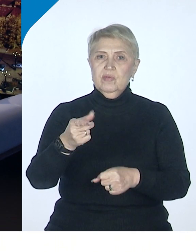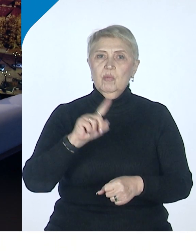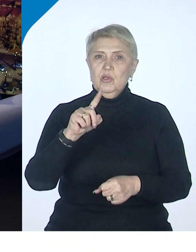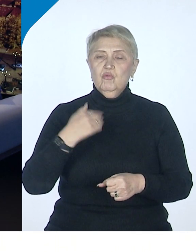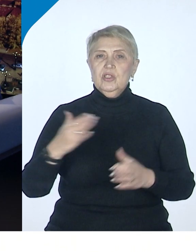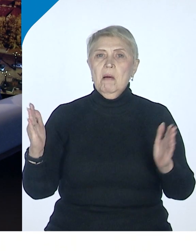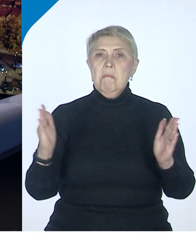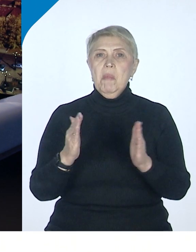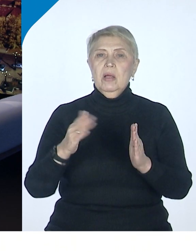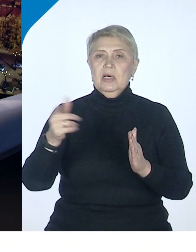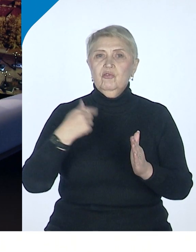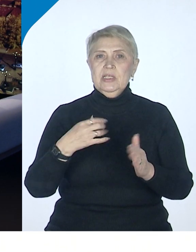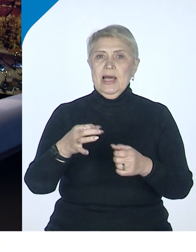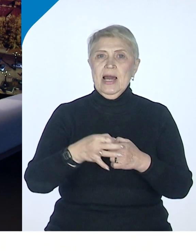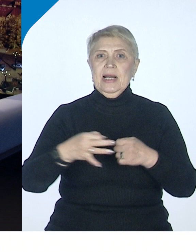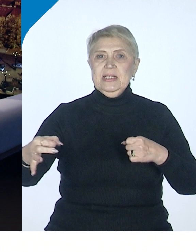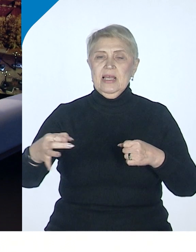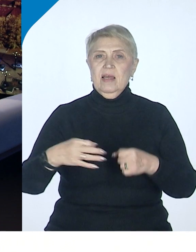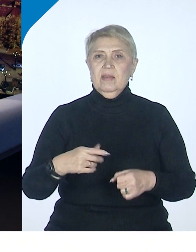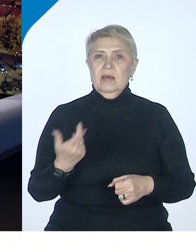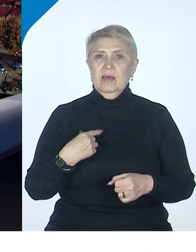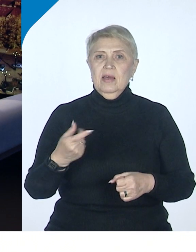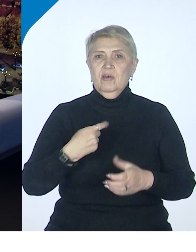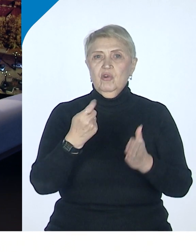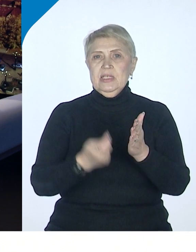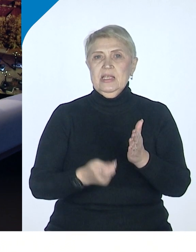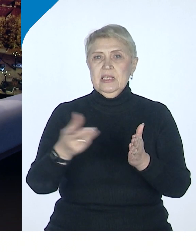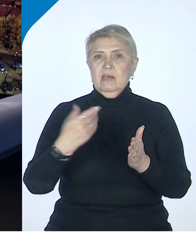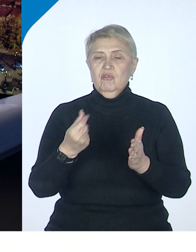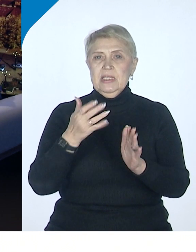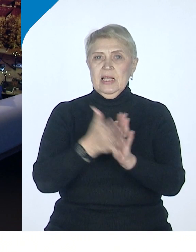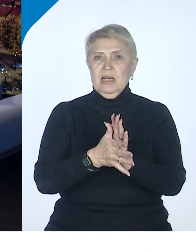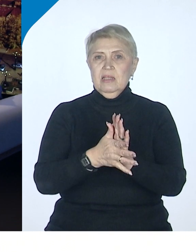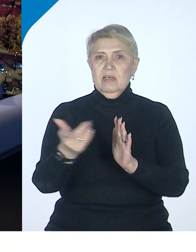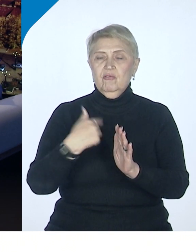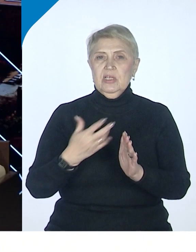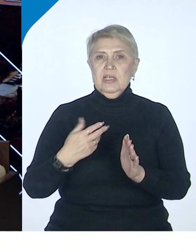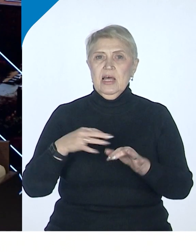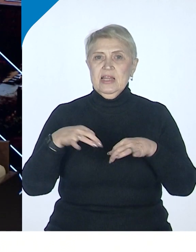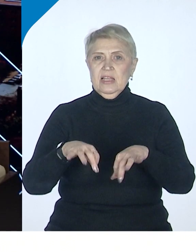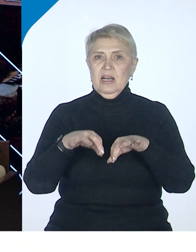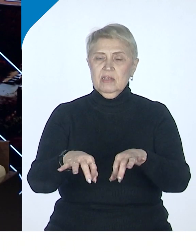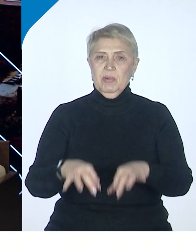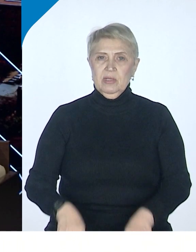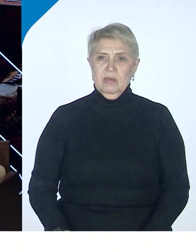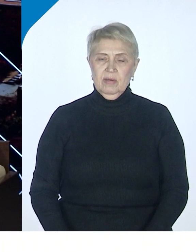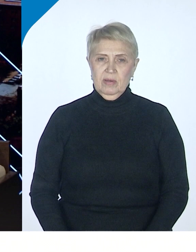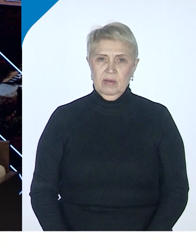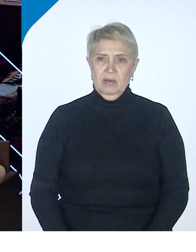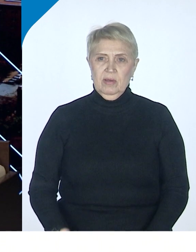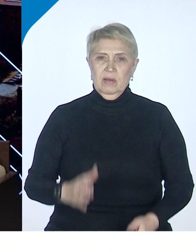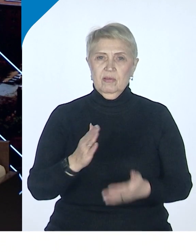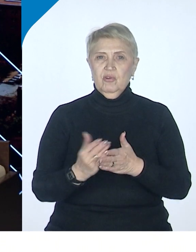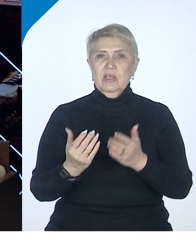расстояния, низкие затраты на транспорт, как бы, есть целый ряд условий узнавания, там